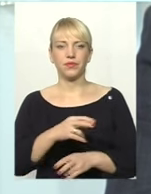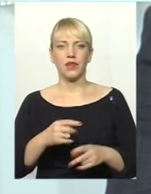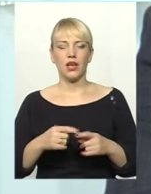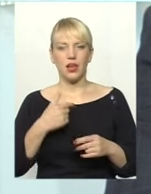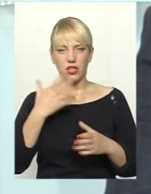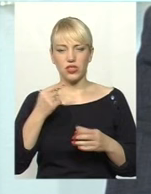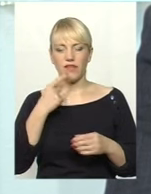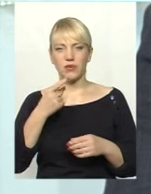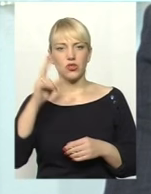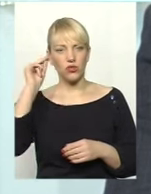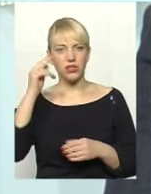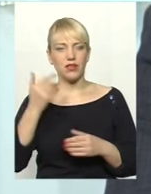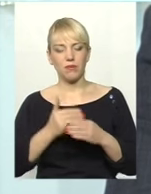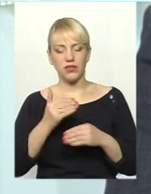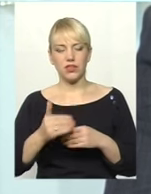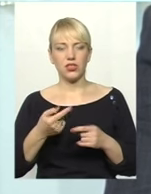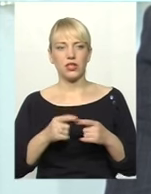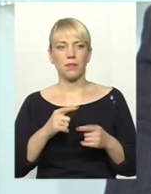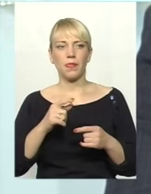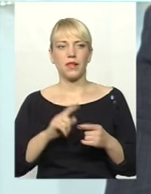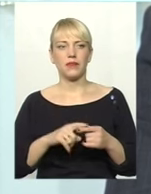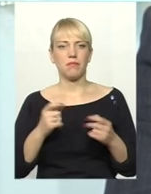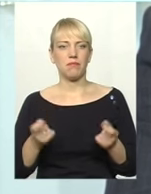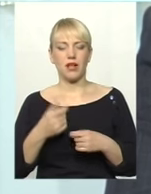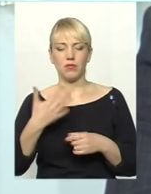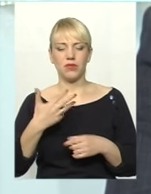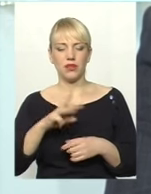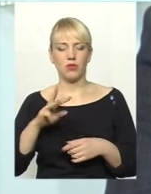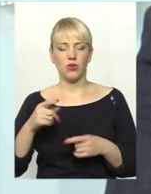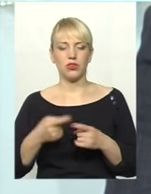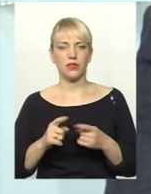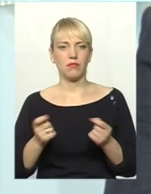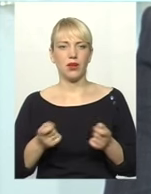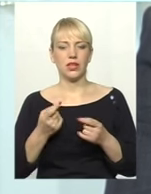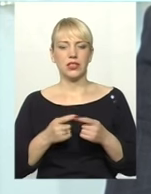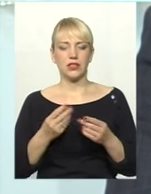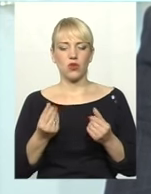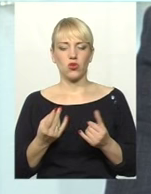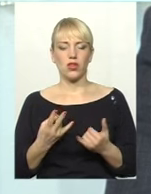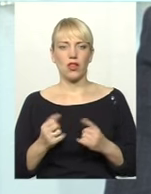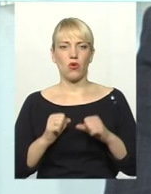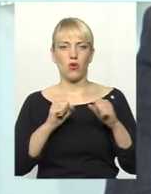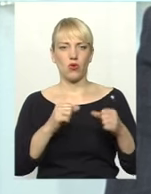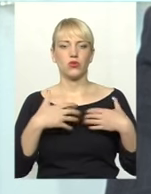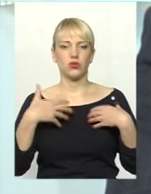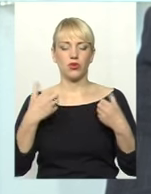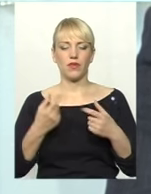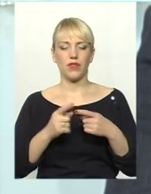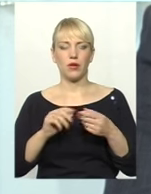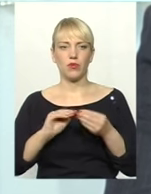пізніше, але в першу чергу, що це 50 надзвичайно мало. Ми, в основному, засередали кошти на охорону здоров'я, на ті проблеми, які